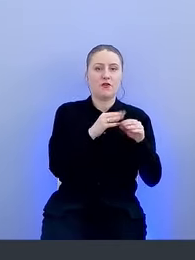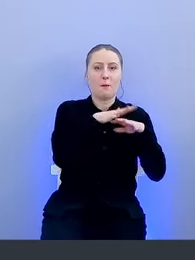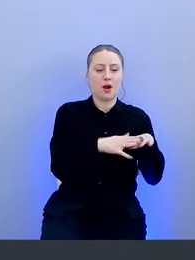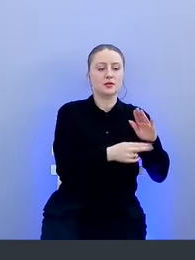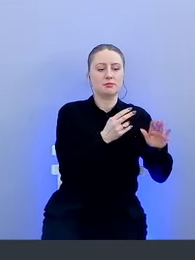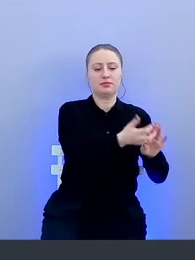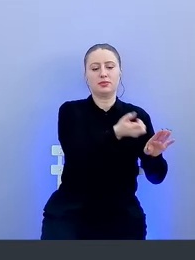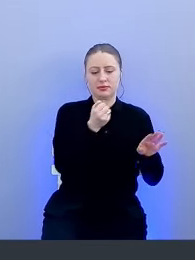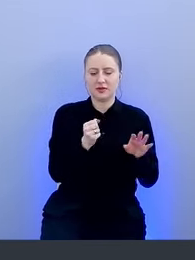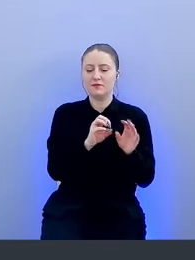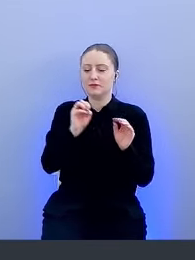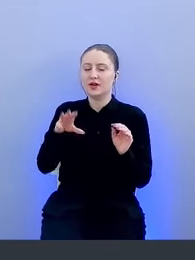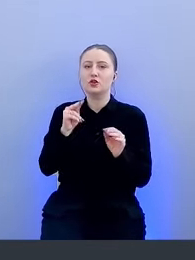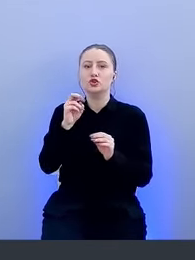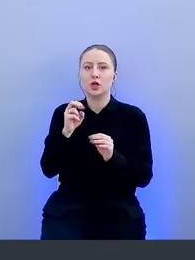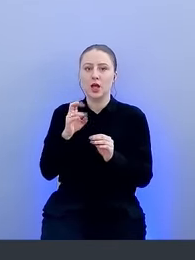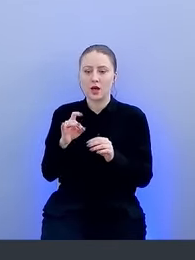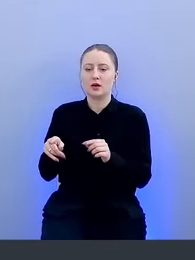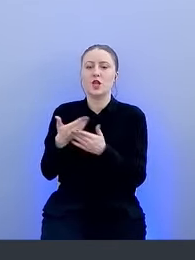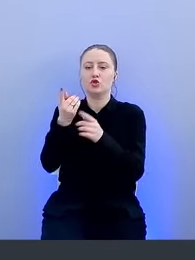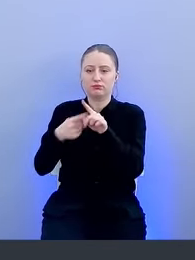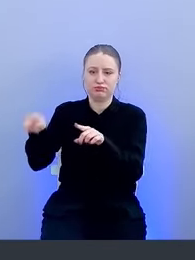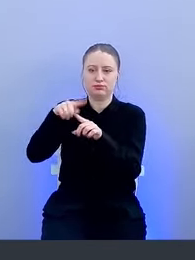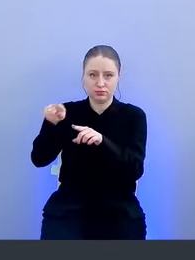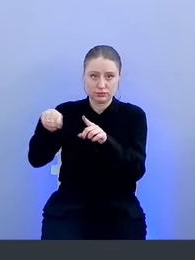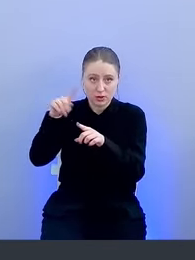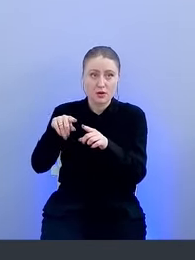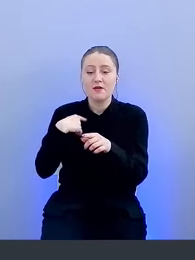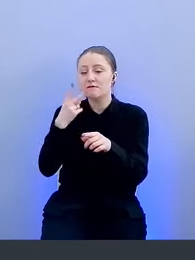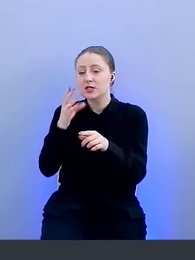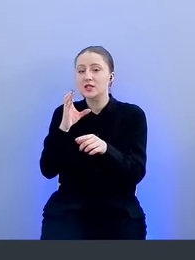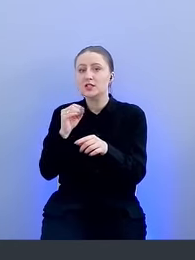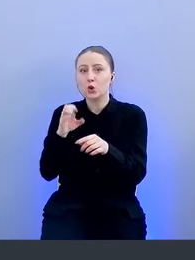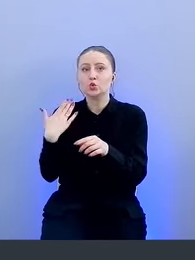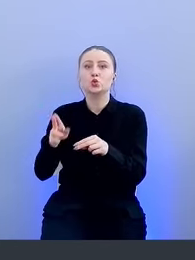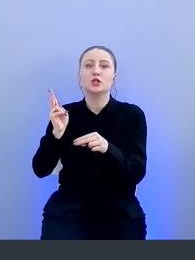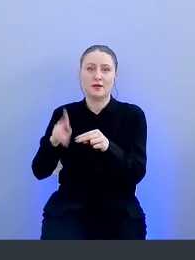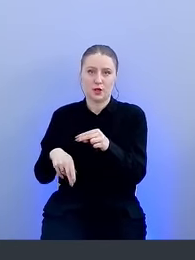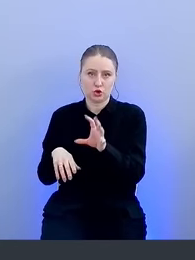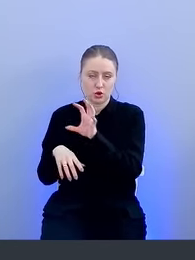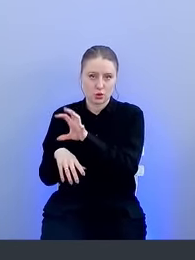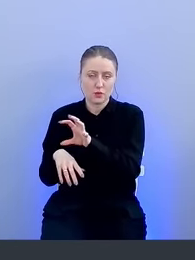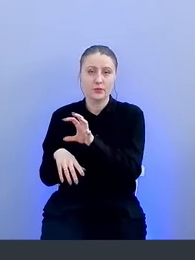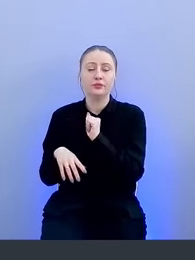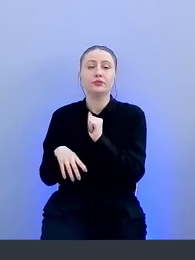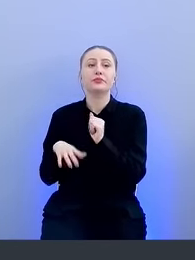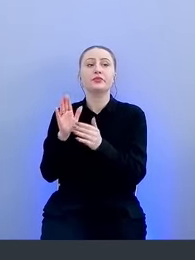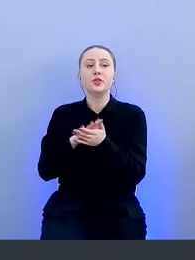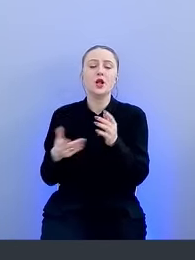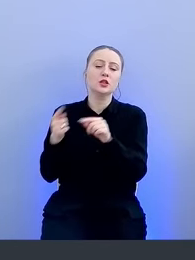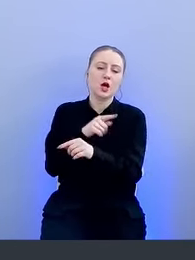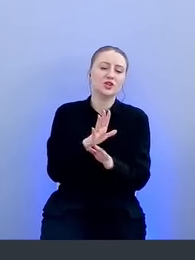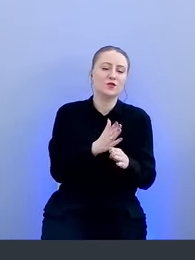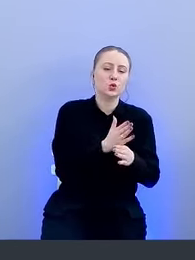файл в чекер. Там он прогонялся. Мы видели, что статус, что все завершено. Далее мы шли в саппорт,